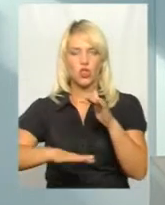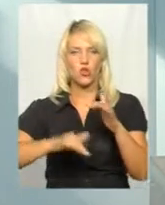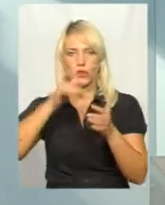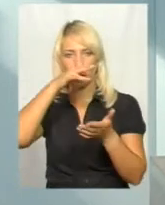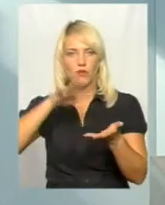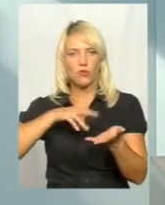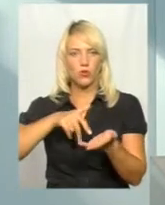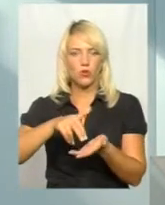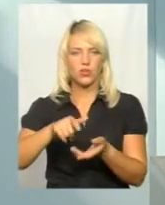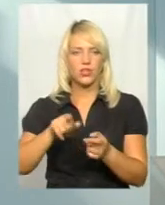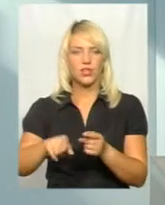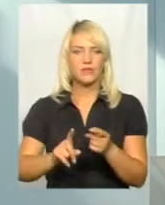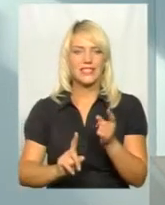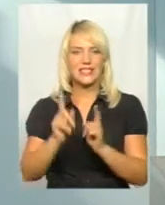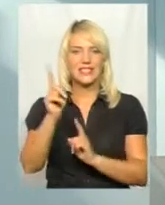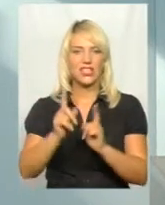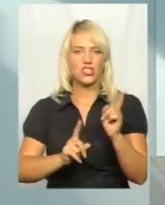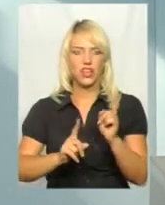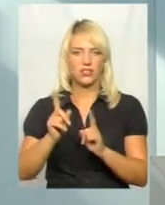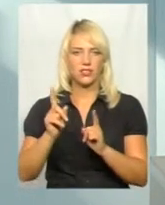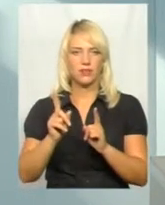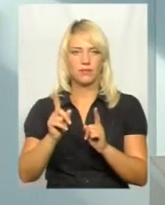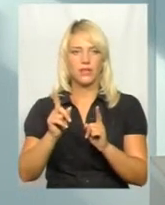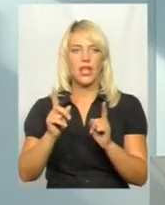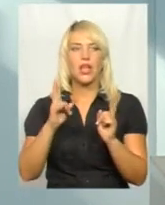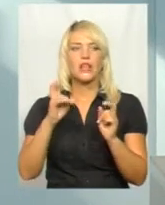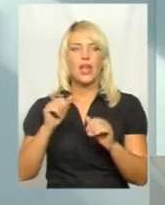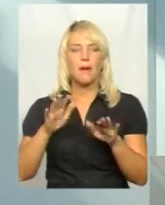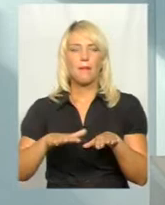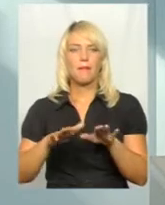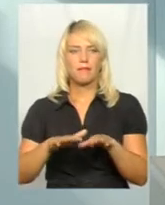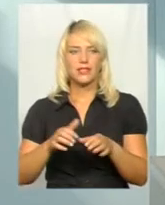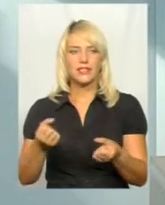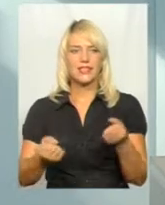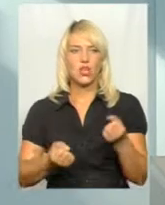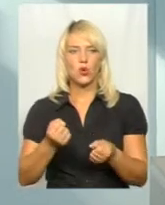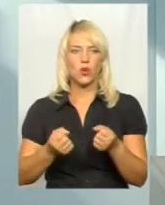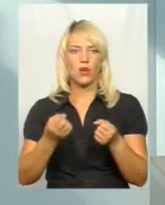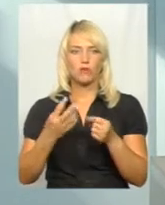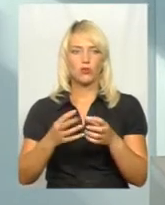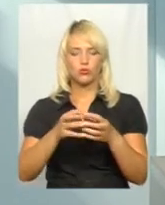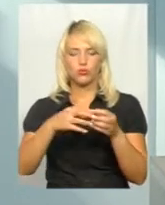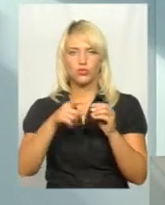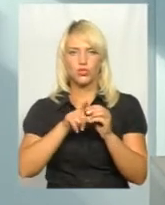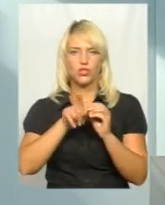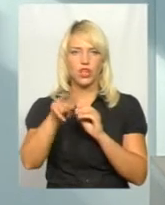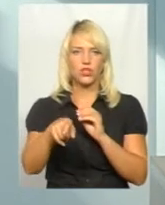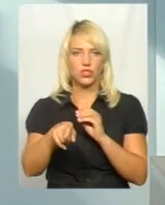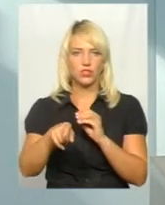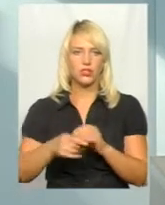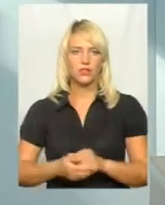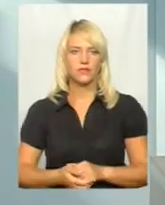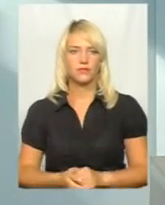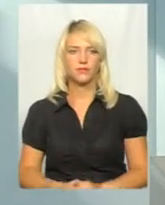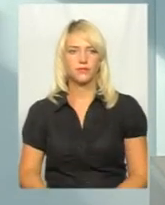стерчать. На місці руляст просто стерчить цей